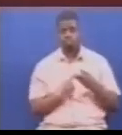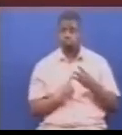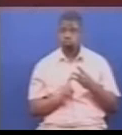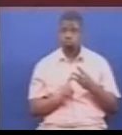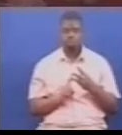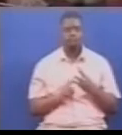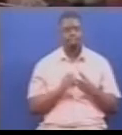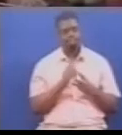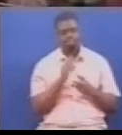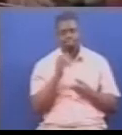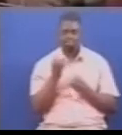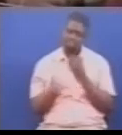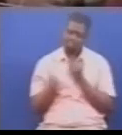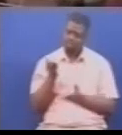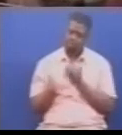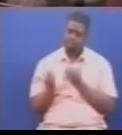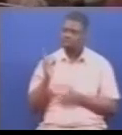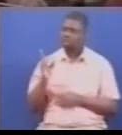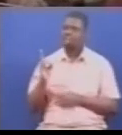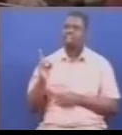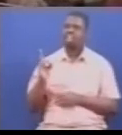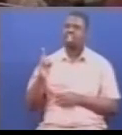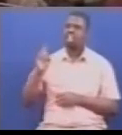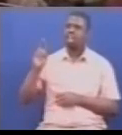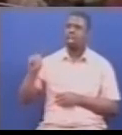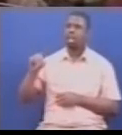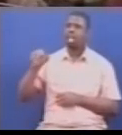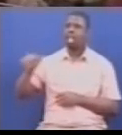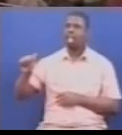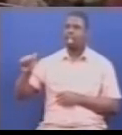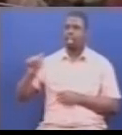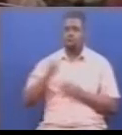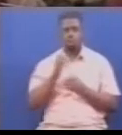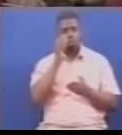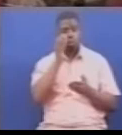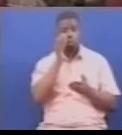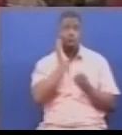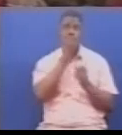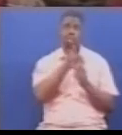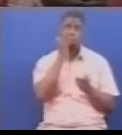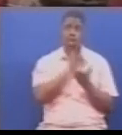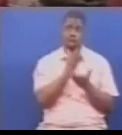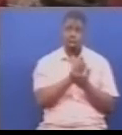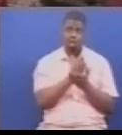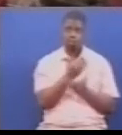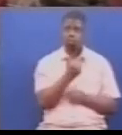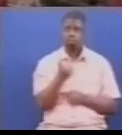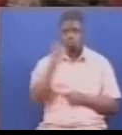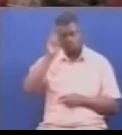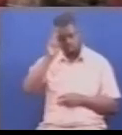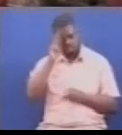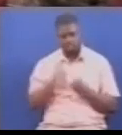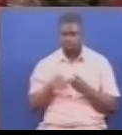pipimo vya vina saba, DNA, kwa ajili ya uhalali wa watoto kwa wazazi, yani paternity, na kesi za